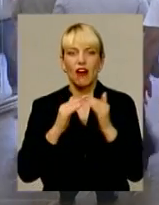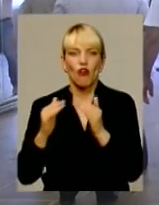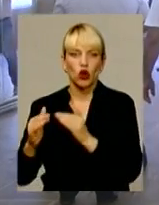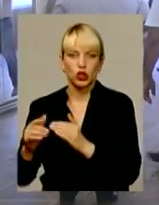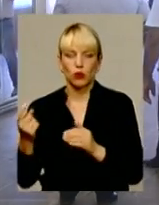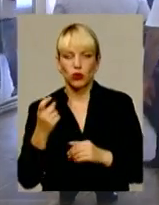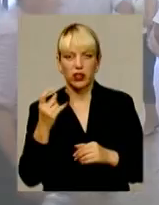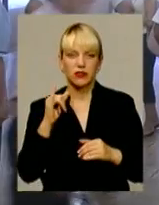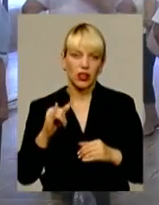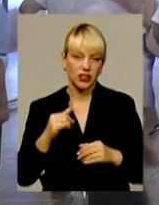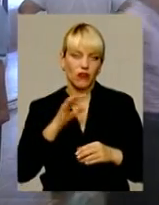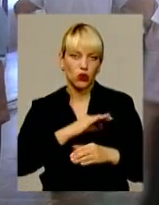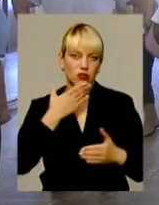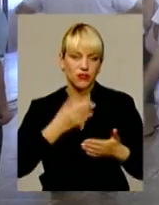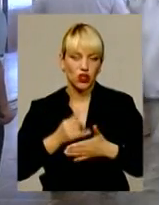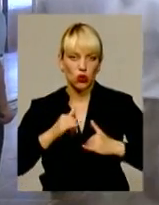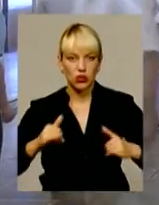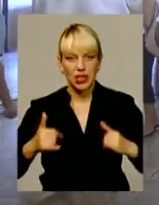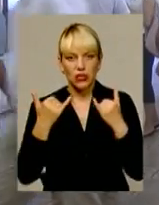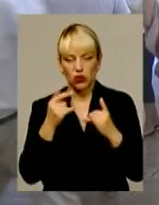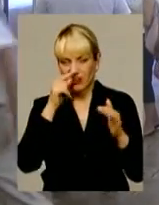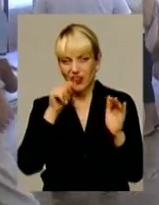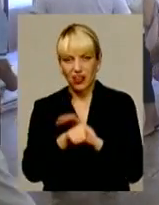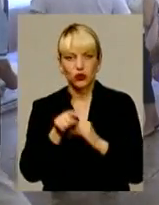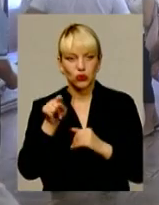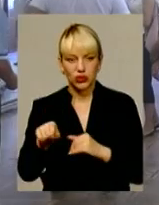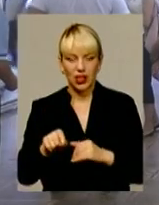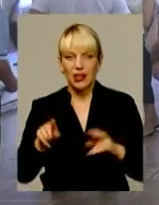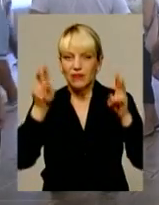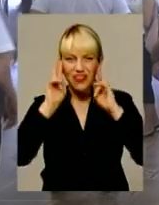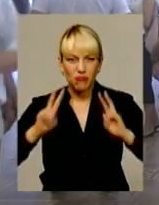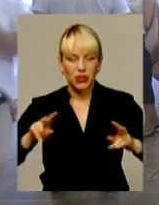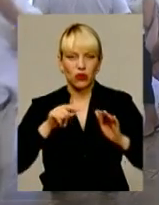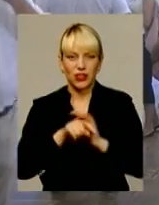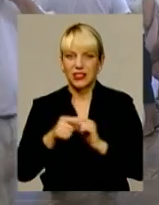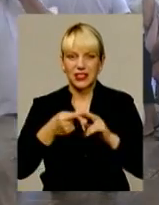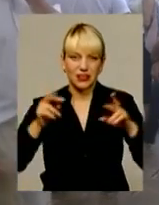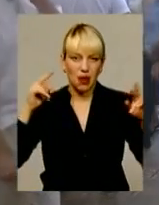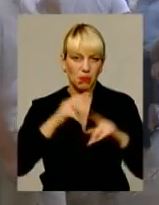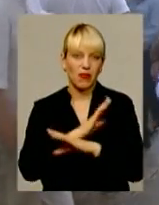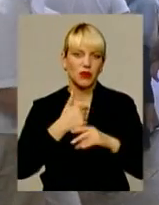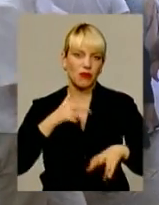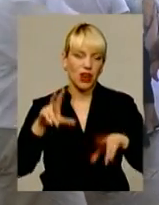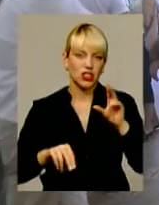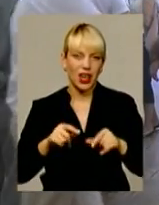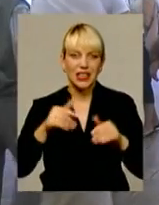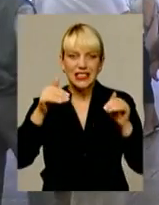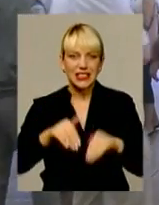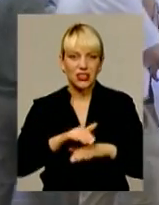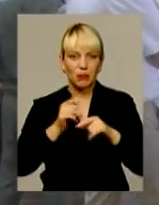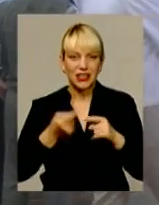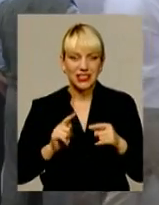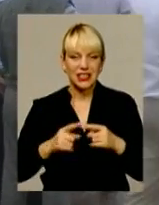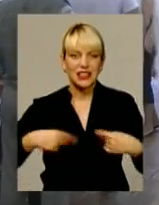виключно на свій розвиток. Сьогодні влазити туди, не вміло влазити – це неправильно. І ми вважаємо зачіпати цей сектор